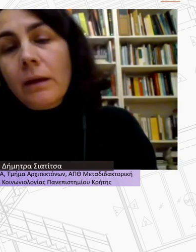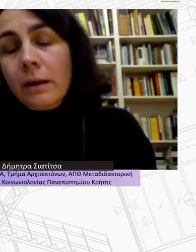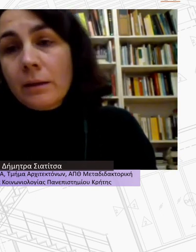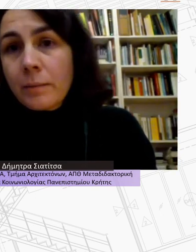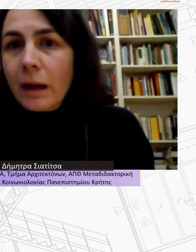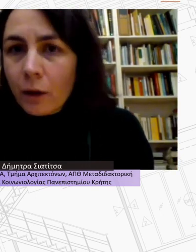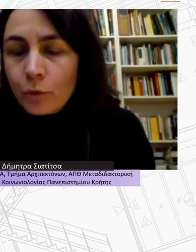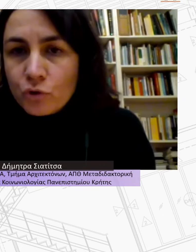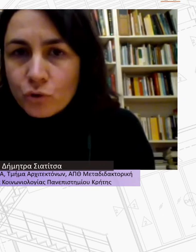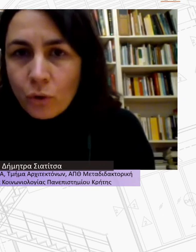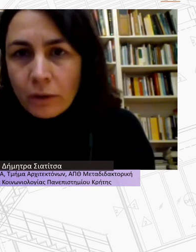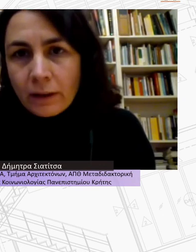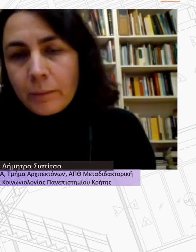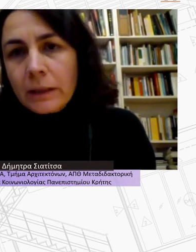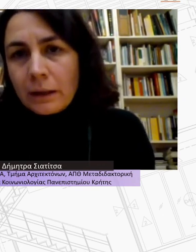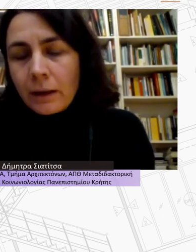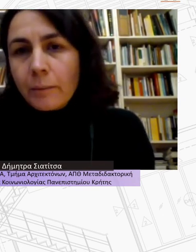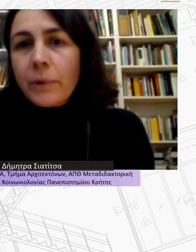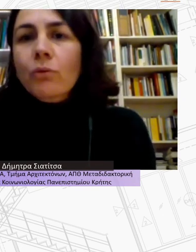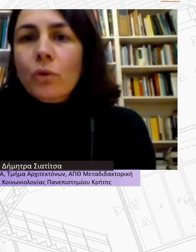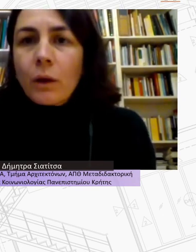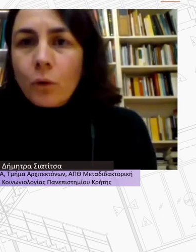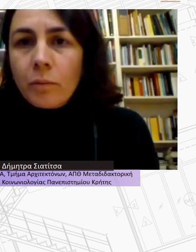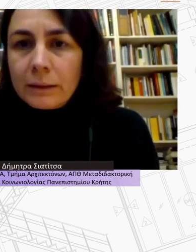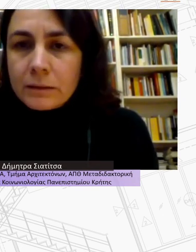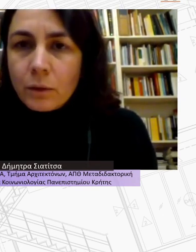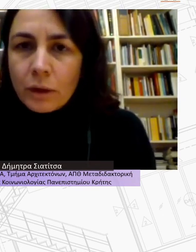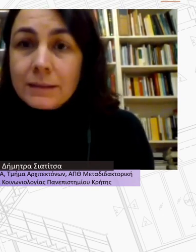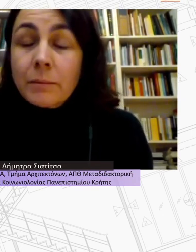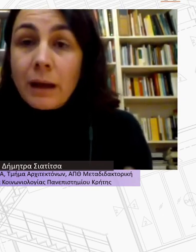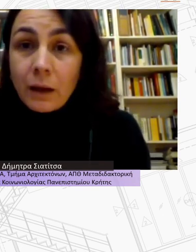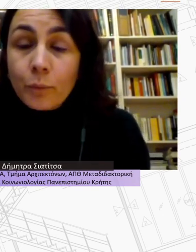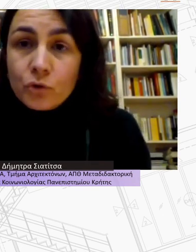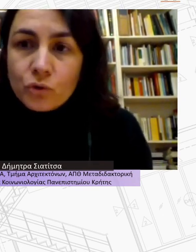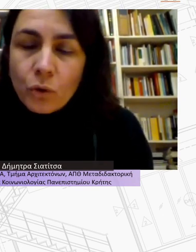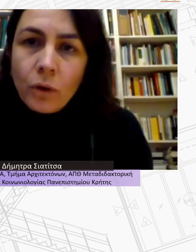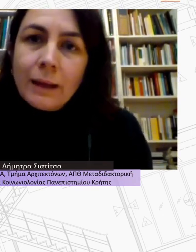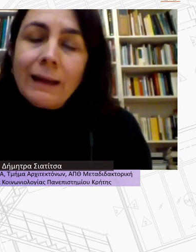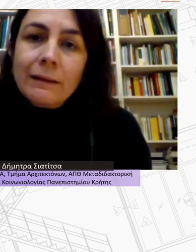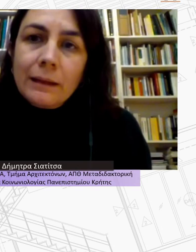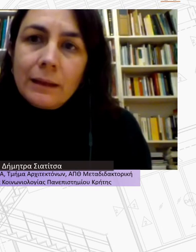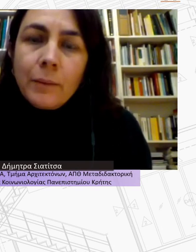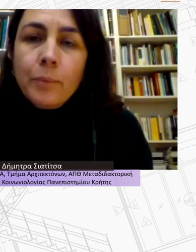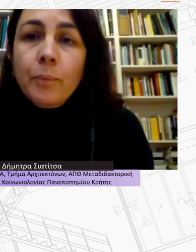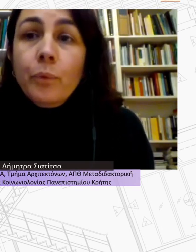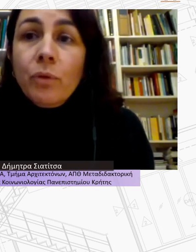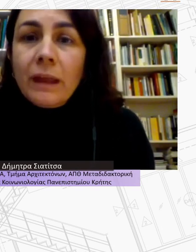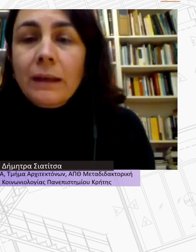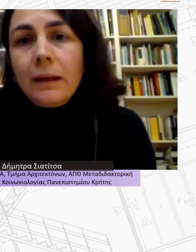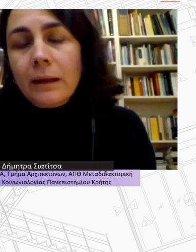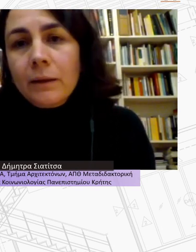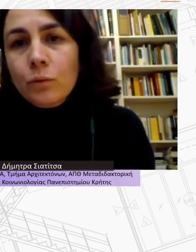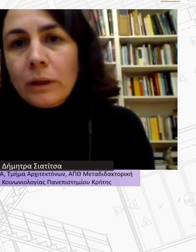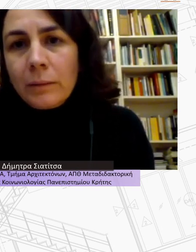σε μεγάλο ποσοστό δηλαδή να μην είναι ένα περιθωριακό κομμάτι της αγοράς σε μεγάλο ποσοστό κατοικία που